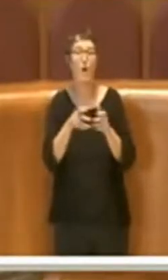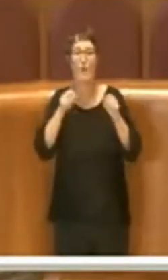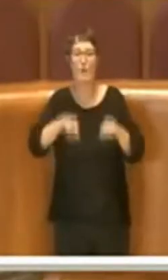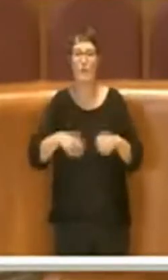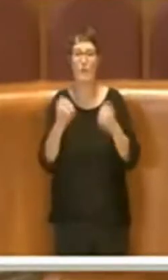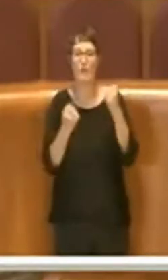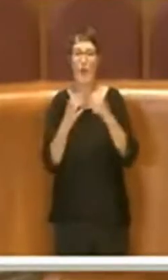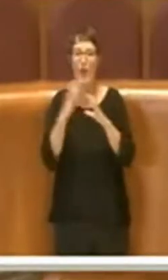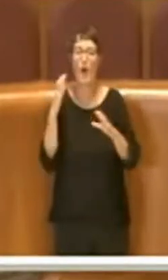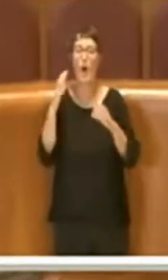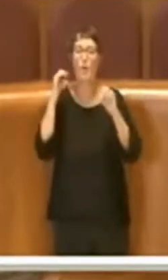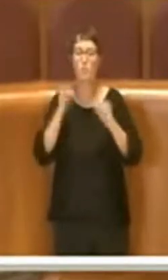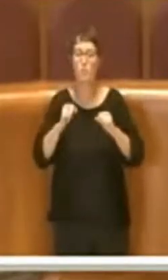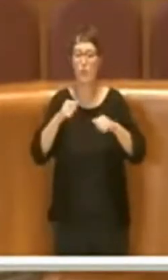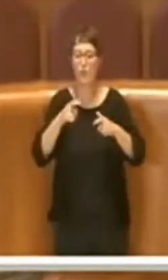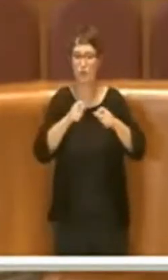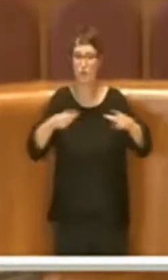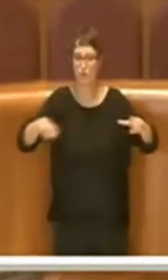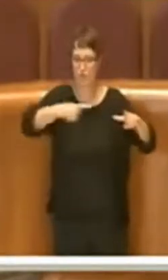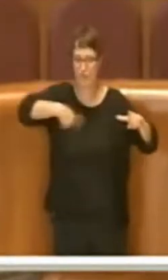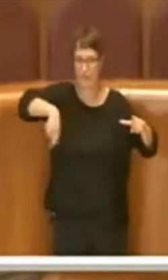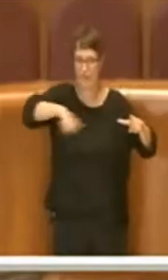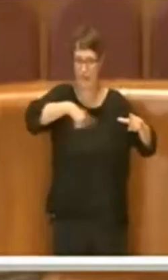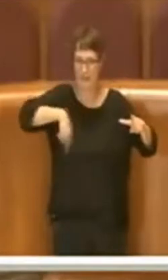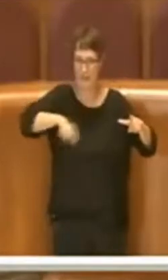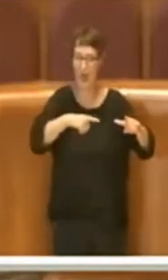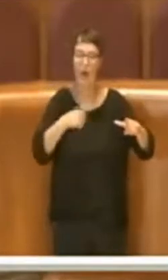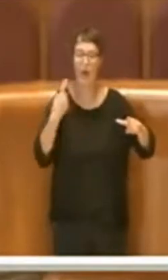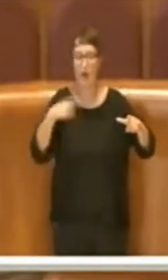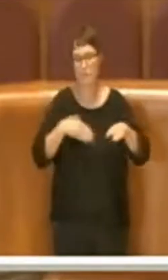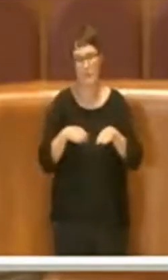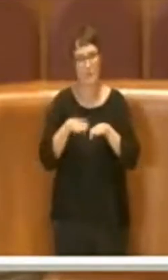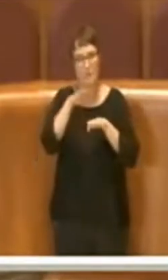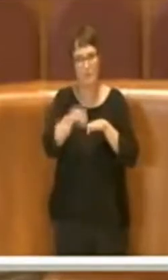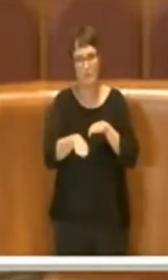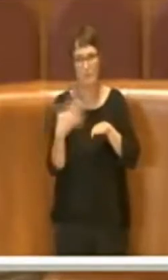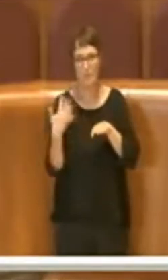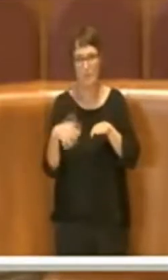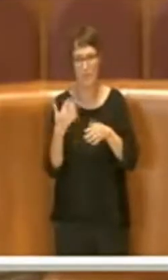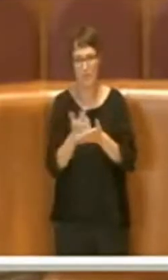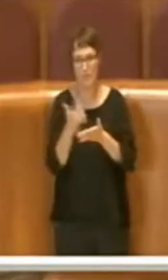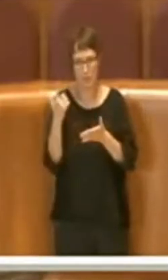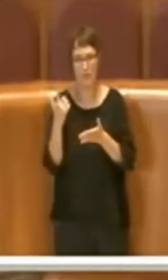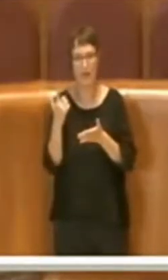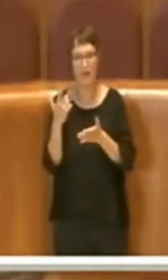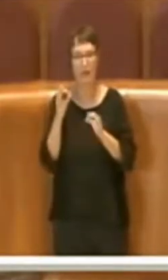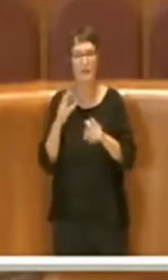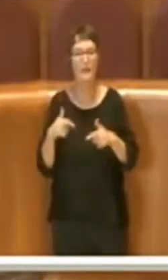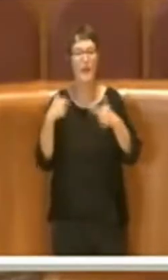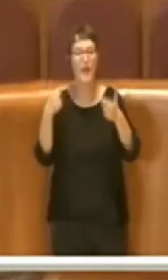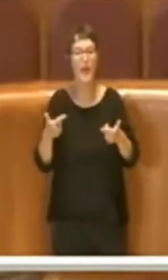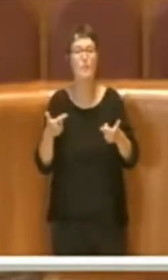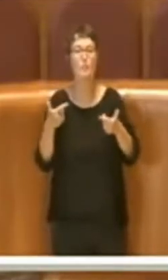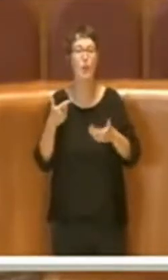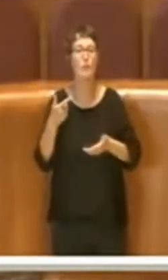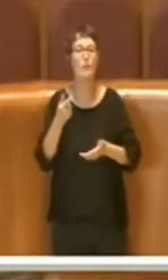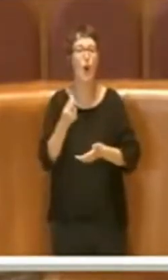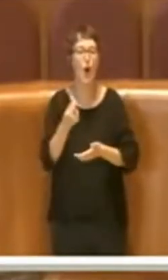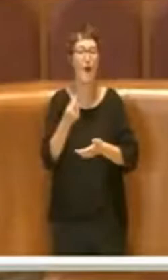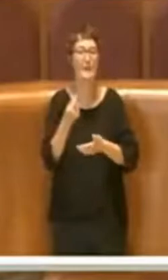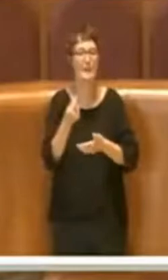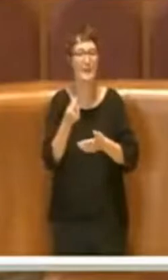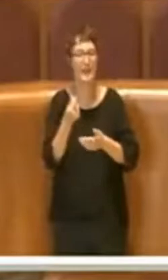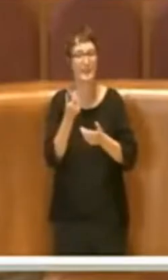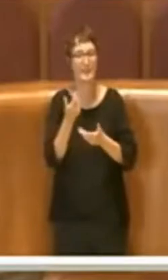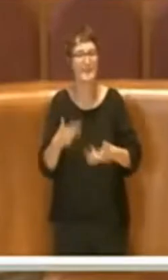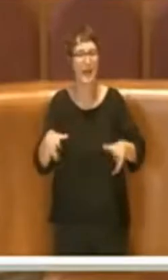tassello importante nel percorso di rilancio e risanamento dell'azienda. Ricordiamo che 227 autobus sono stati acquistati lo scorso anno, sempre